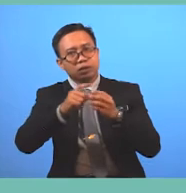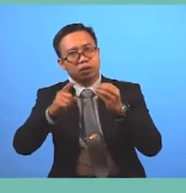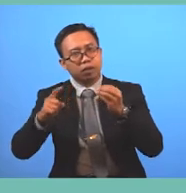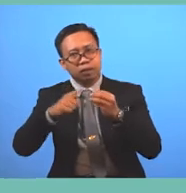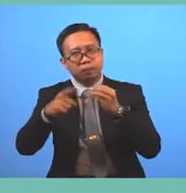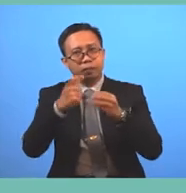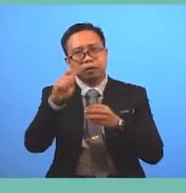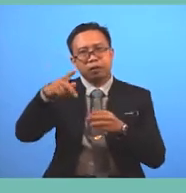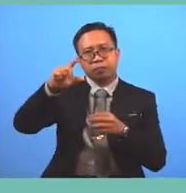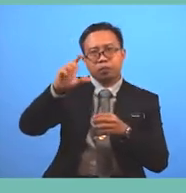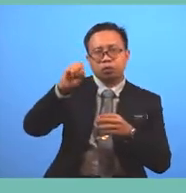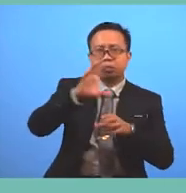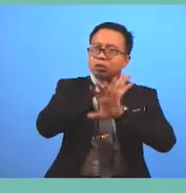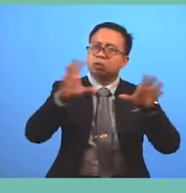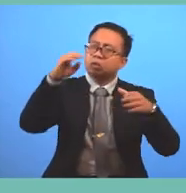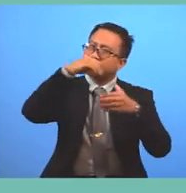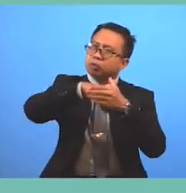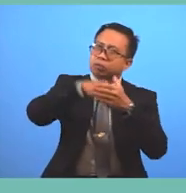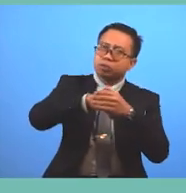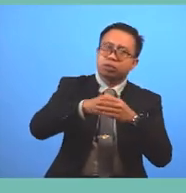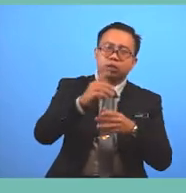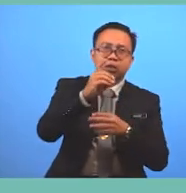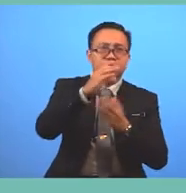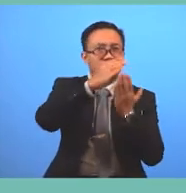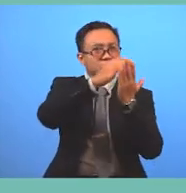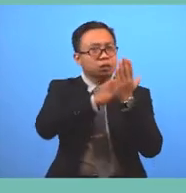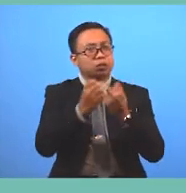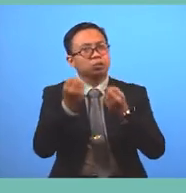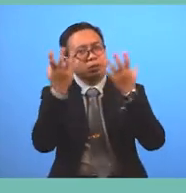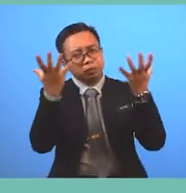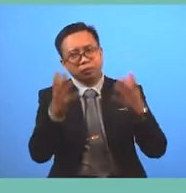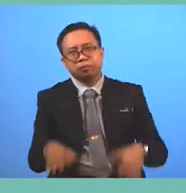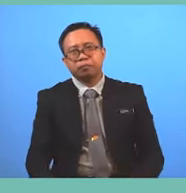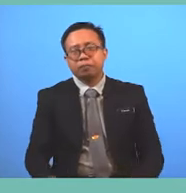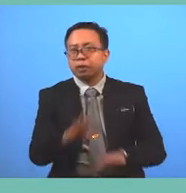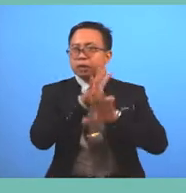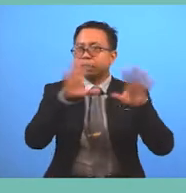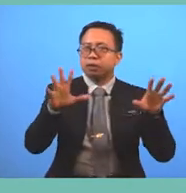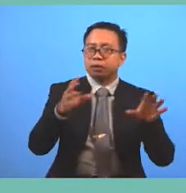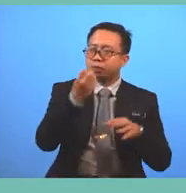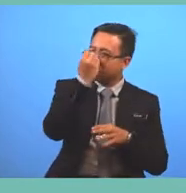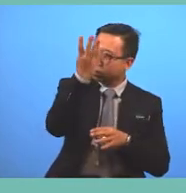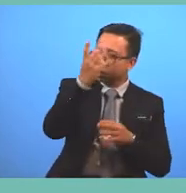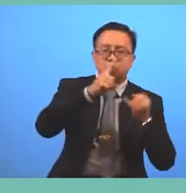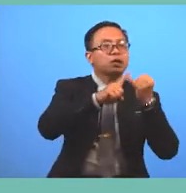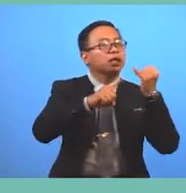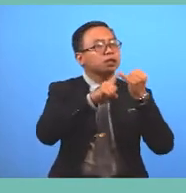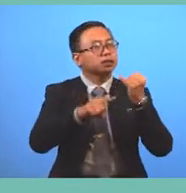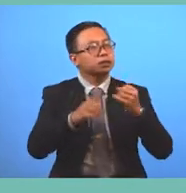Don't include Too many details And most importantly Do not reveal The ending